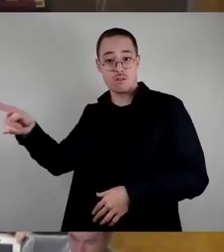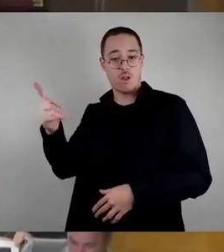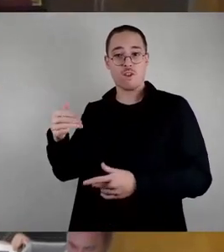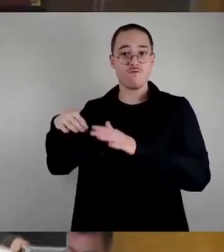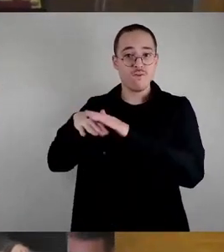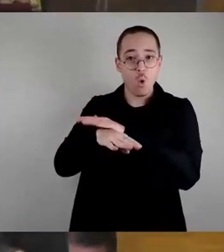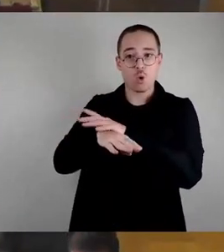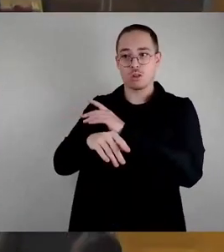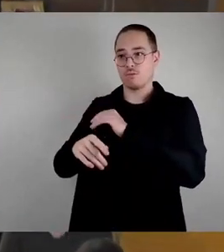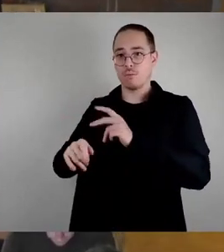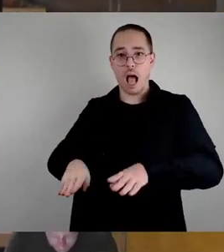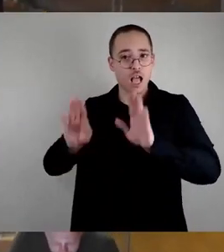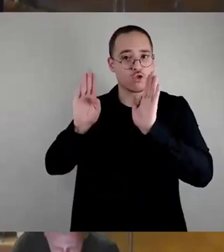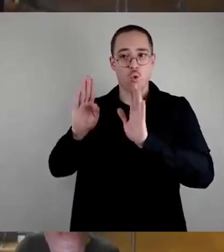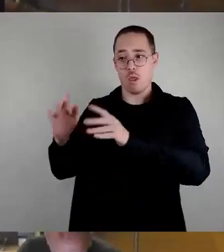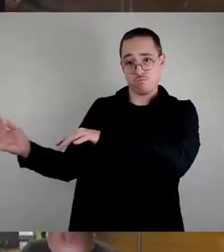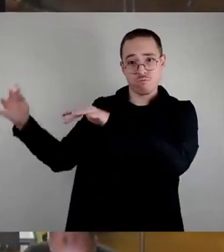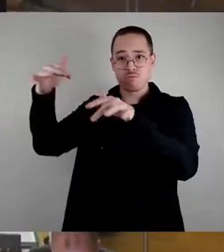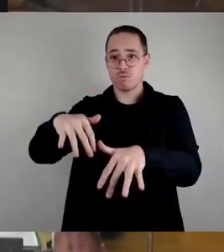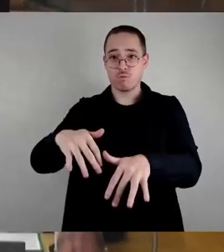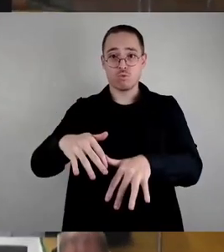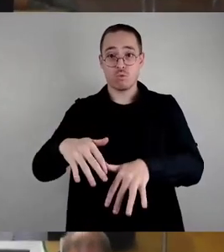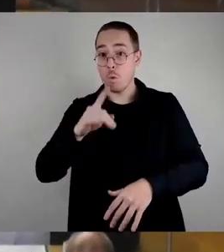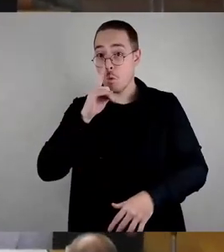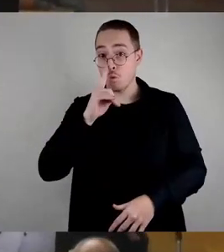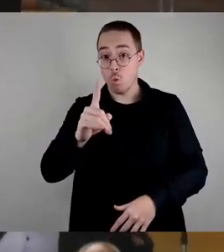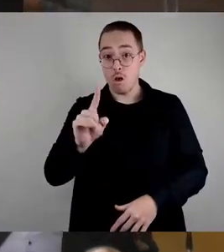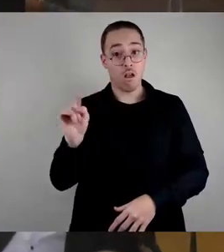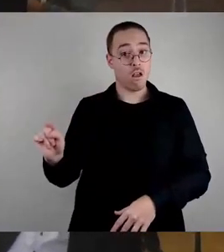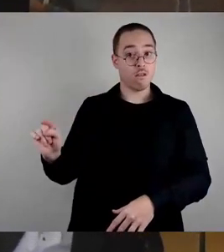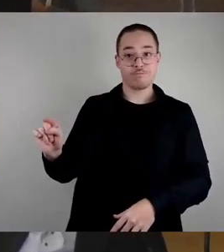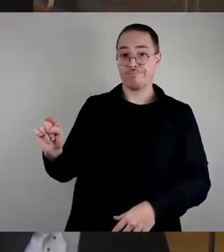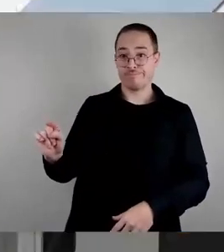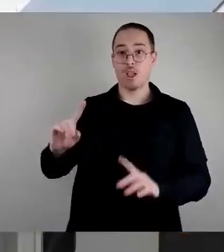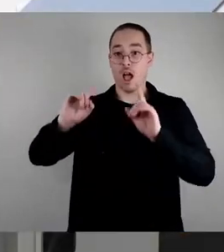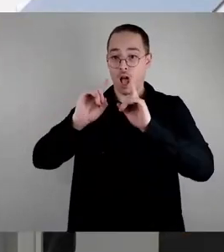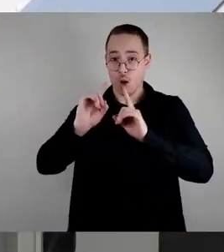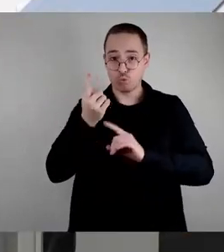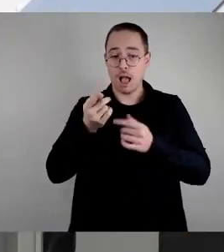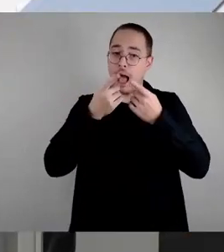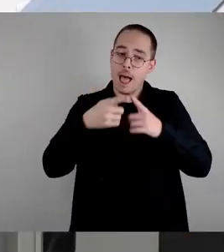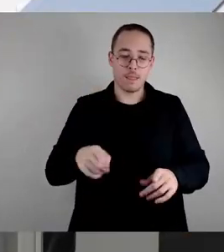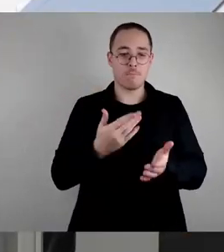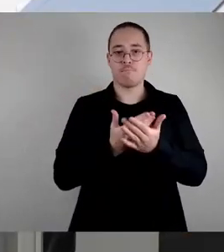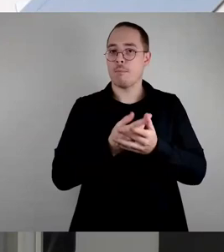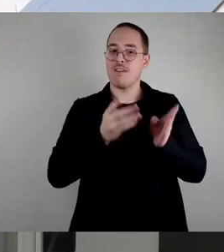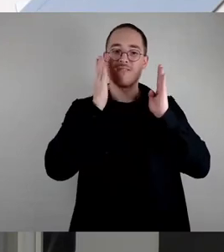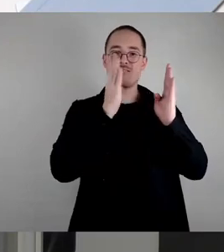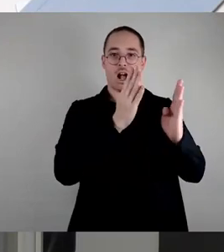vor allen Dingen auch von dieser großen Herausforderung des Fachkräftemangels. Die